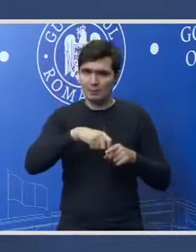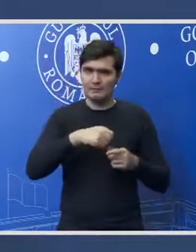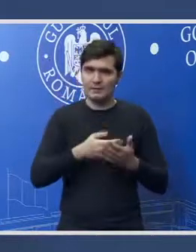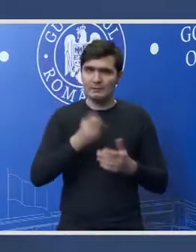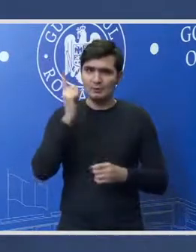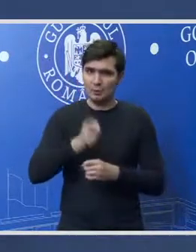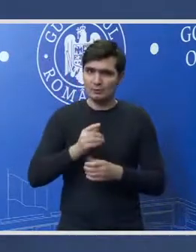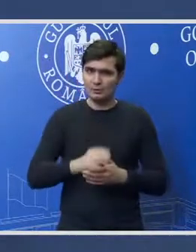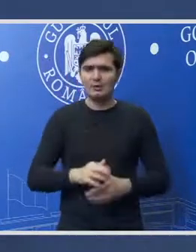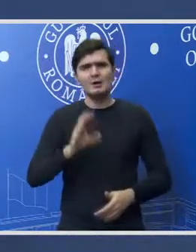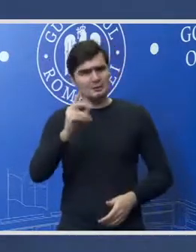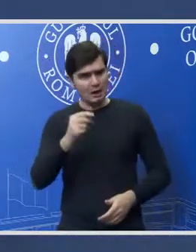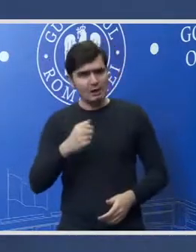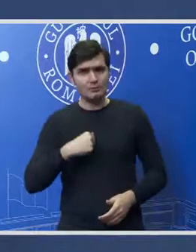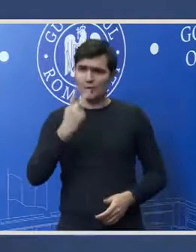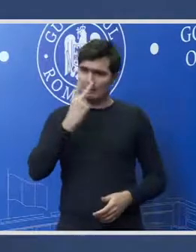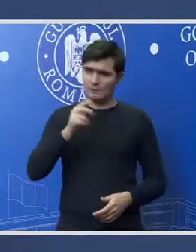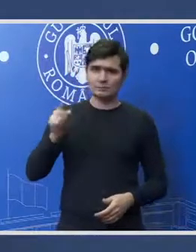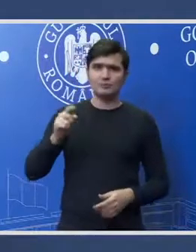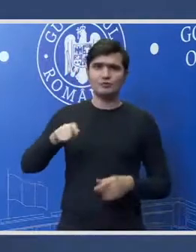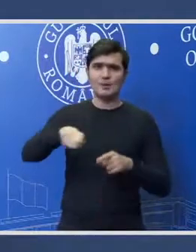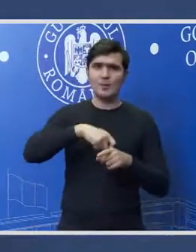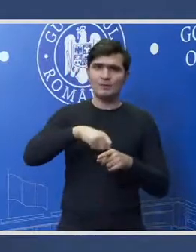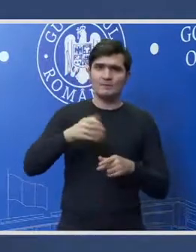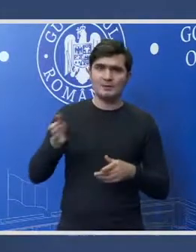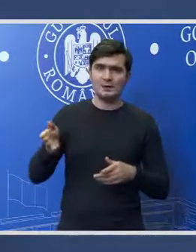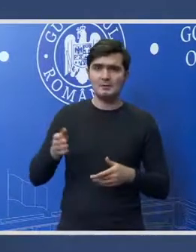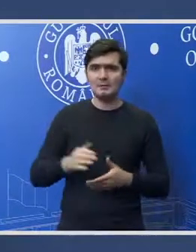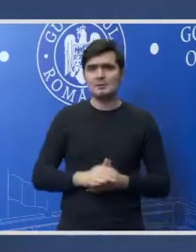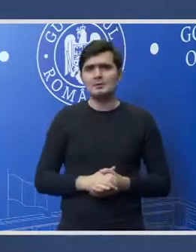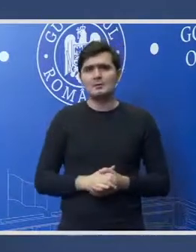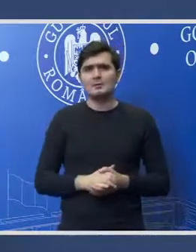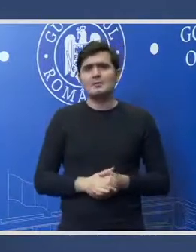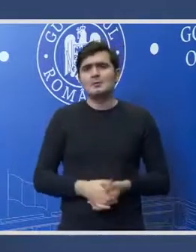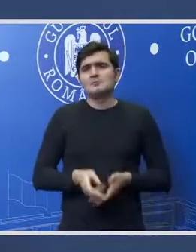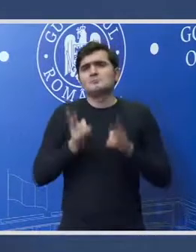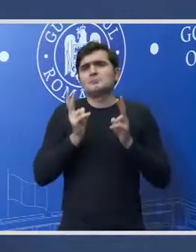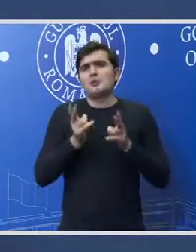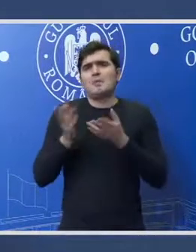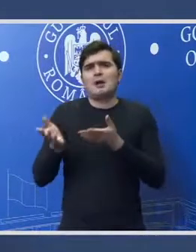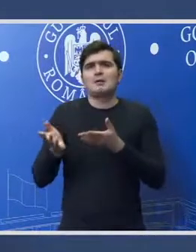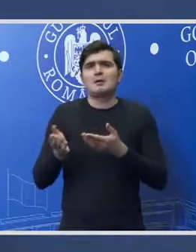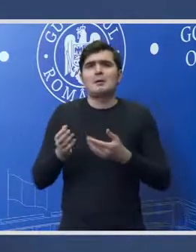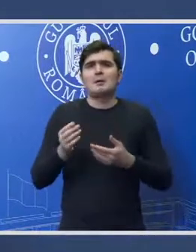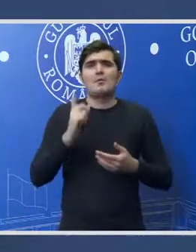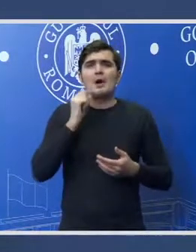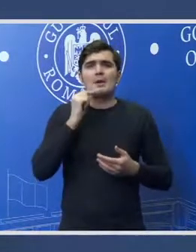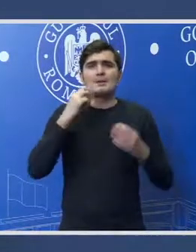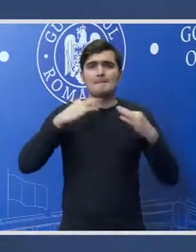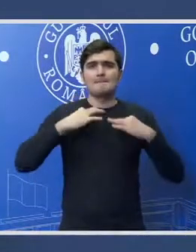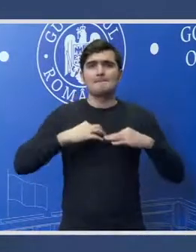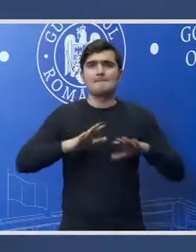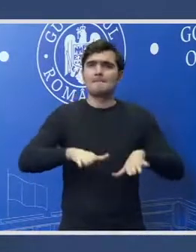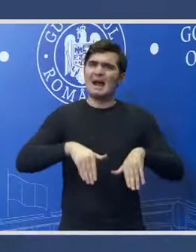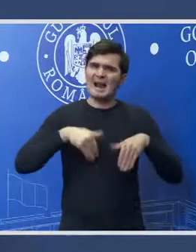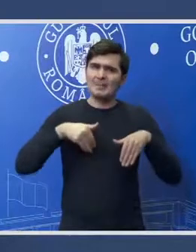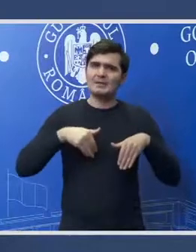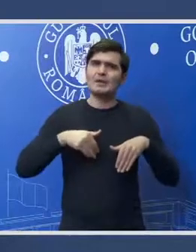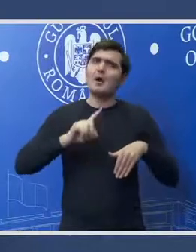Da, le-am văzut și eu aceste modificări. Este deci, bineînțeles că parlamentarii pot să depună amendamente la